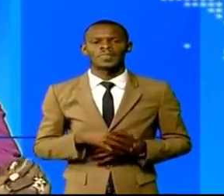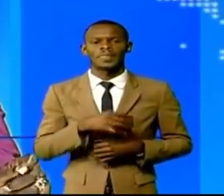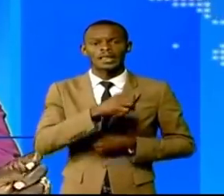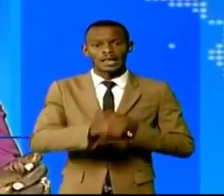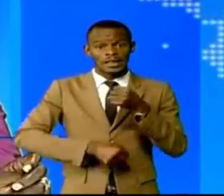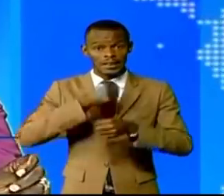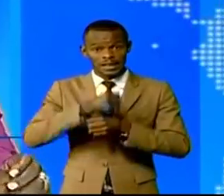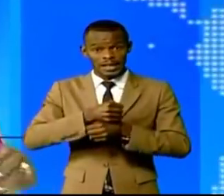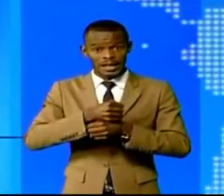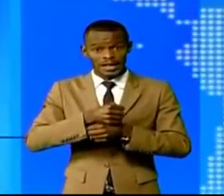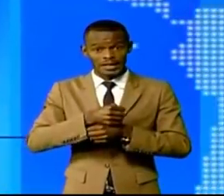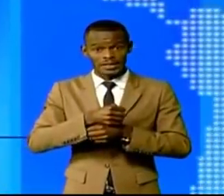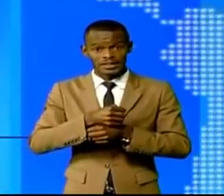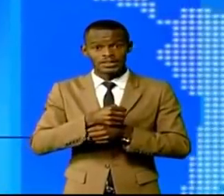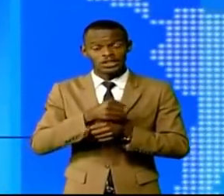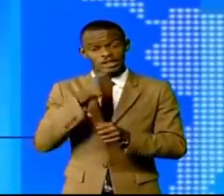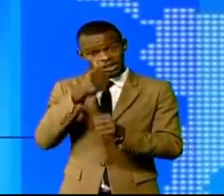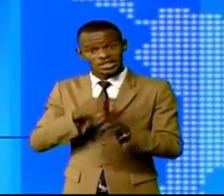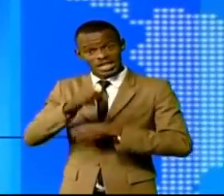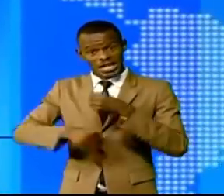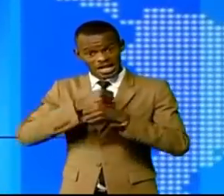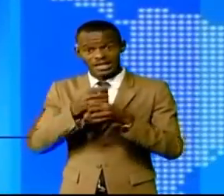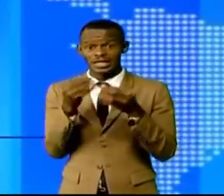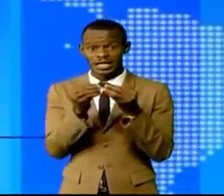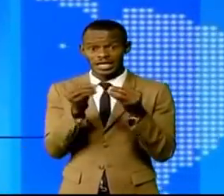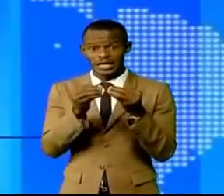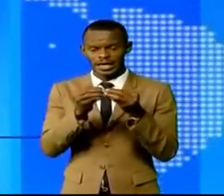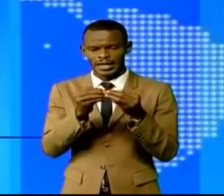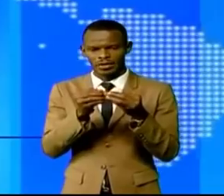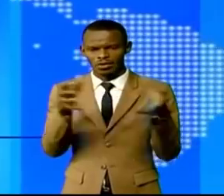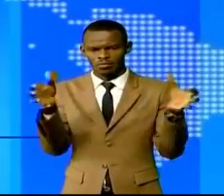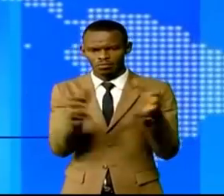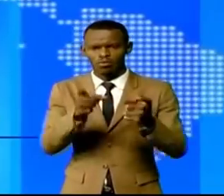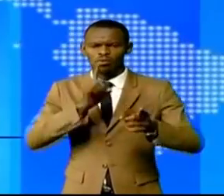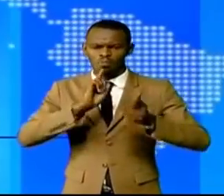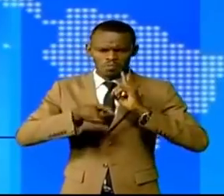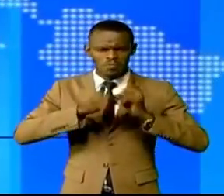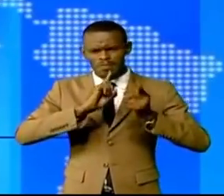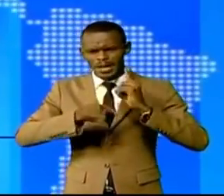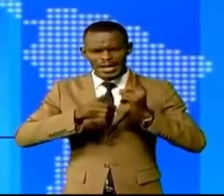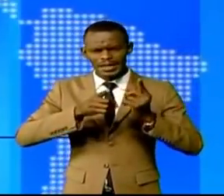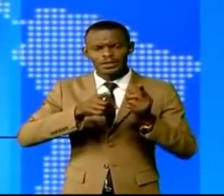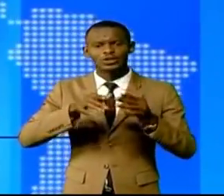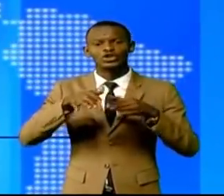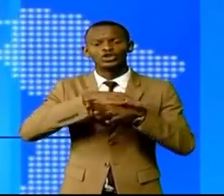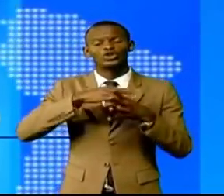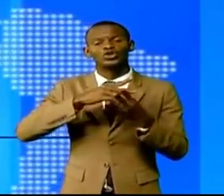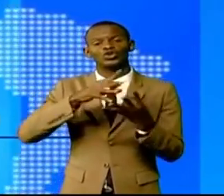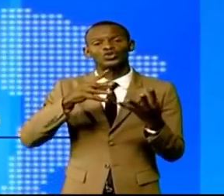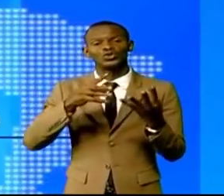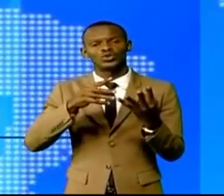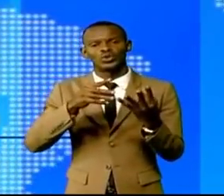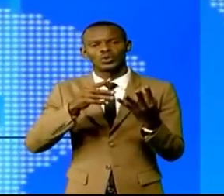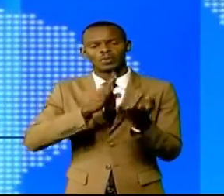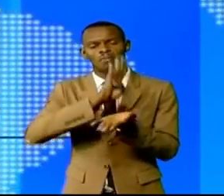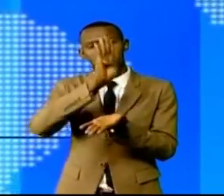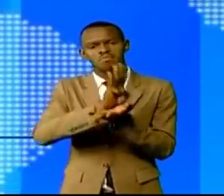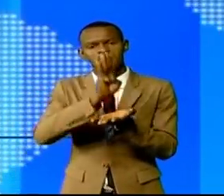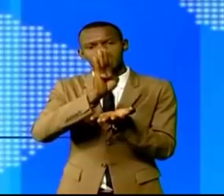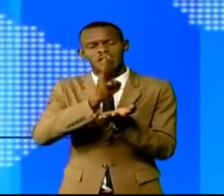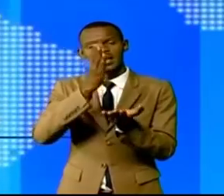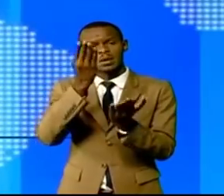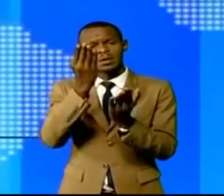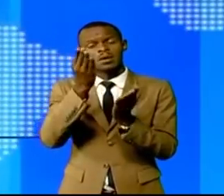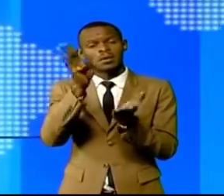'adoption et l'approbation du programme de travail et budget annuel pour l'exercice 2022 a eu lieu ce mercredi. C'est le